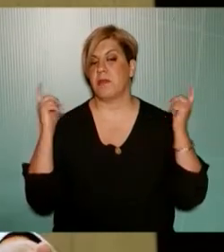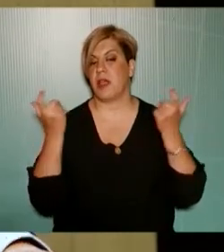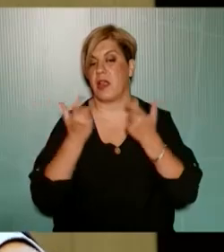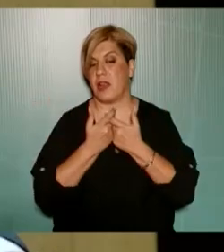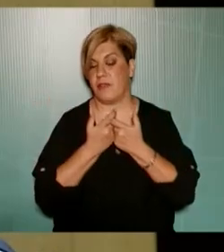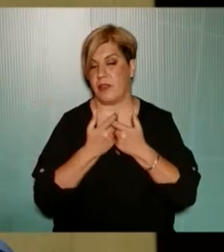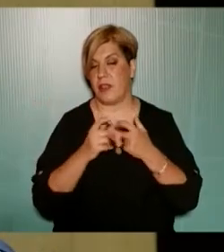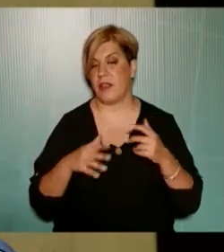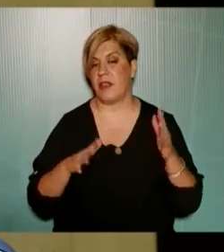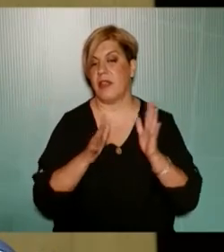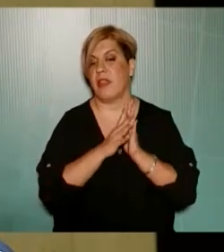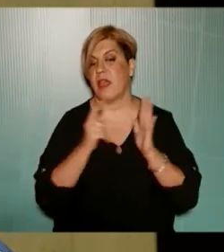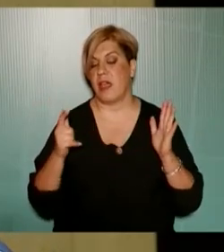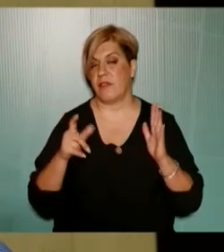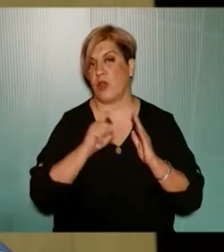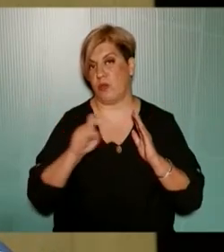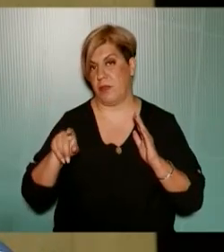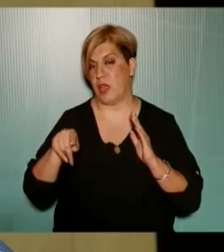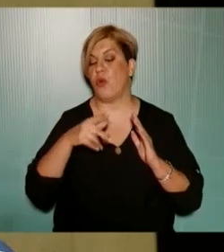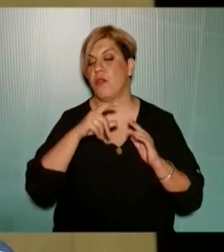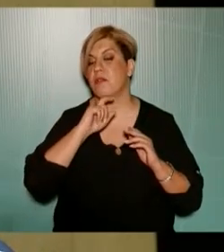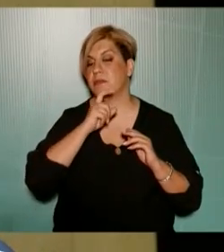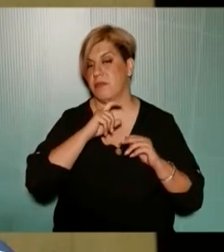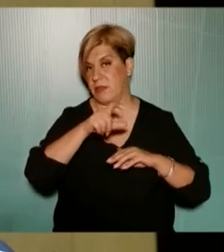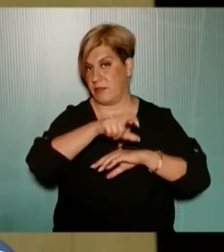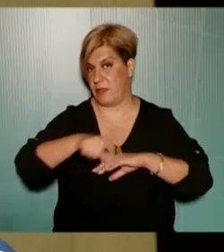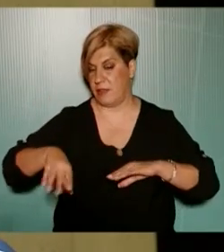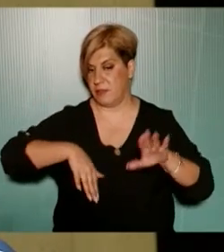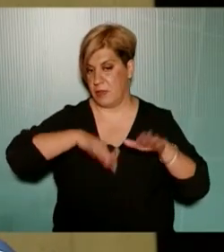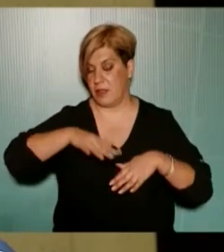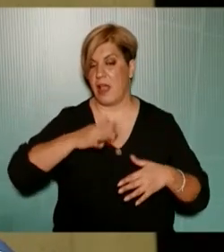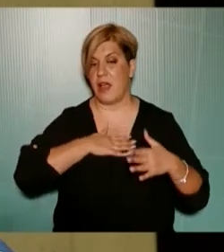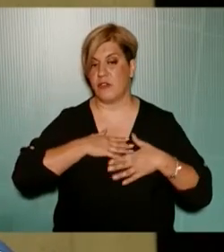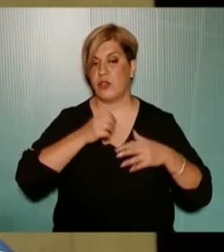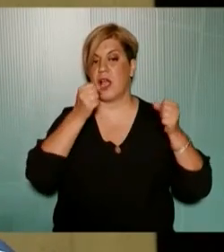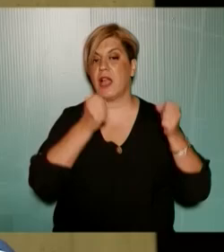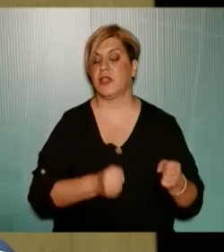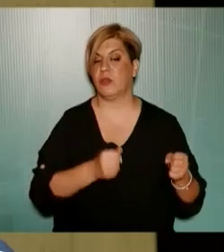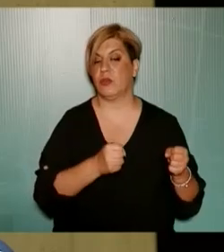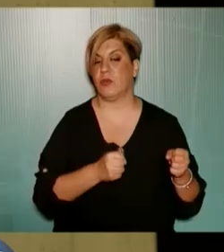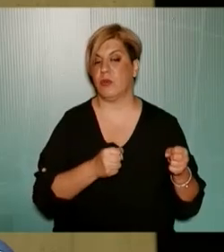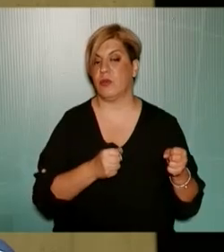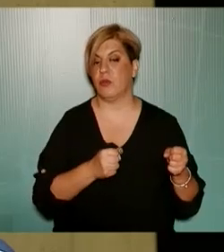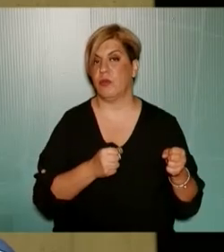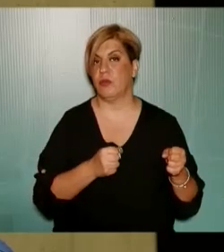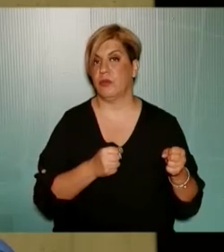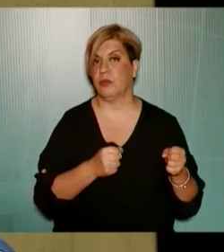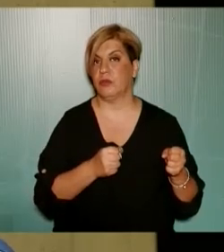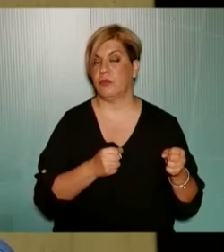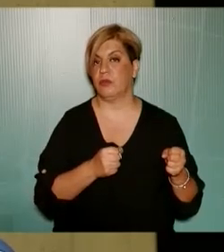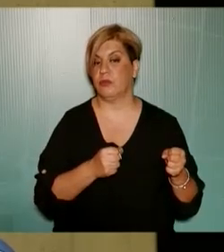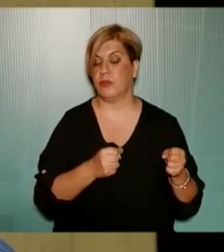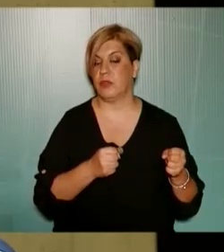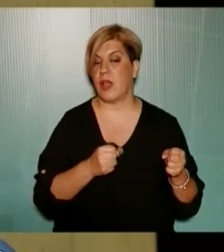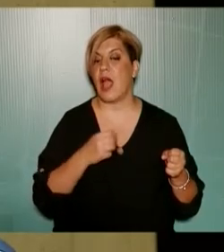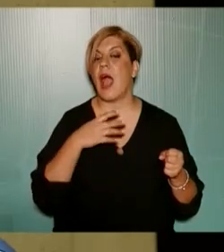ύψους 17 εκατομμυρίων για αυτό. Θα ήθελα να ευχαριστήσω τους κατοίκους που είναι γύρω από τον